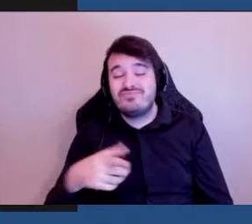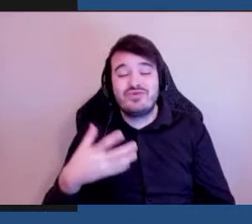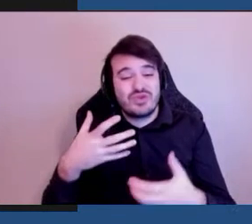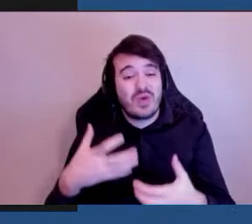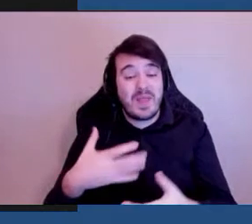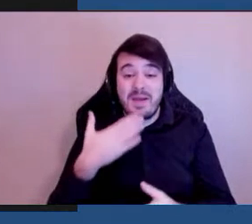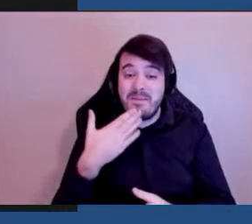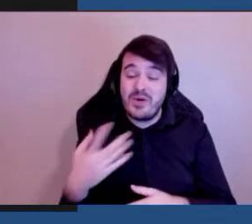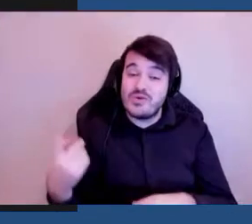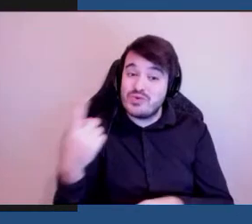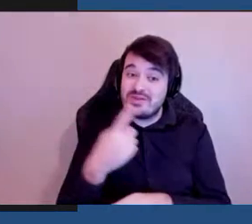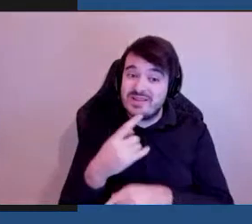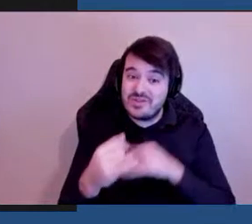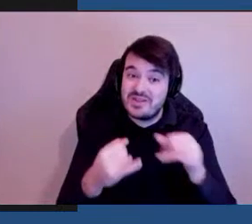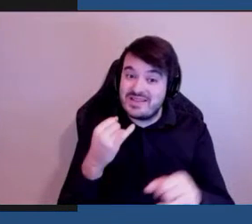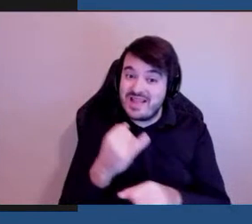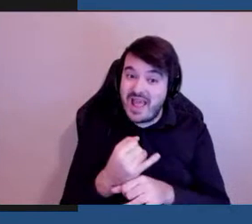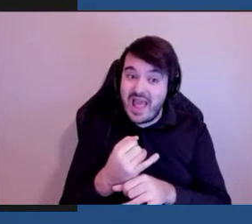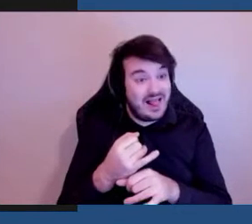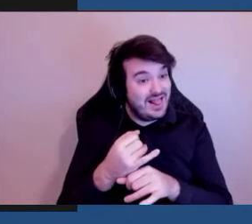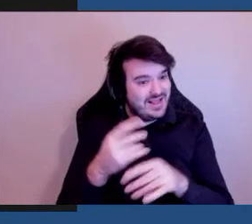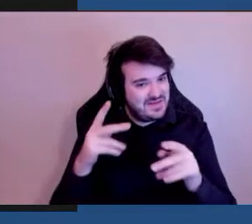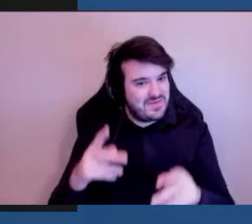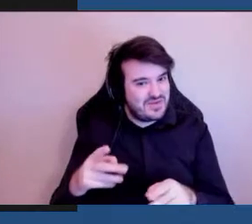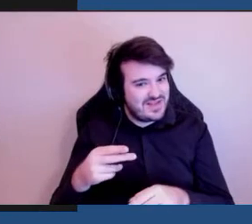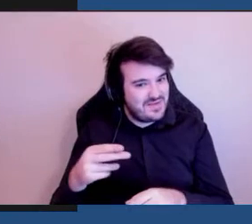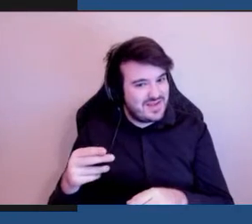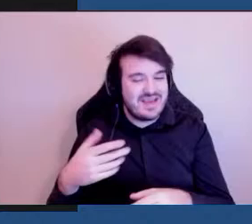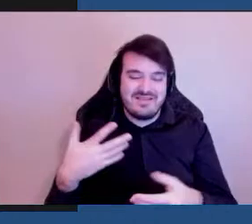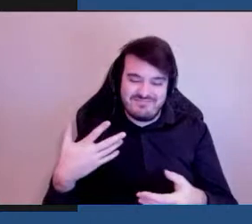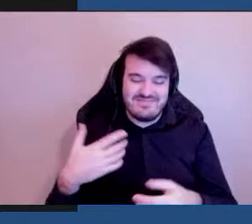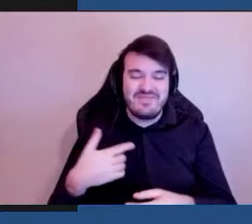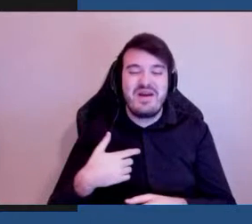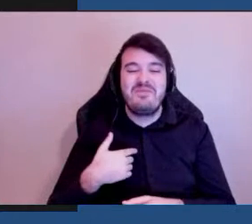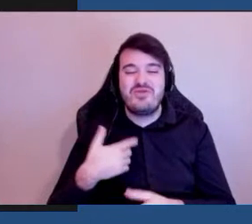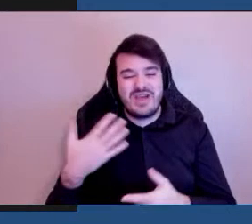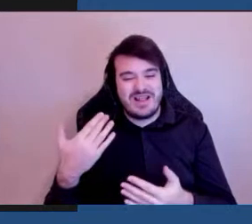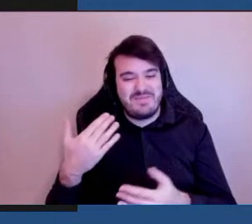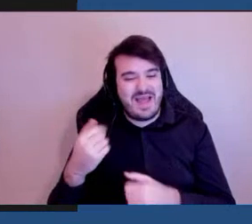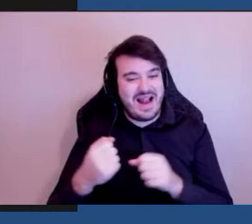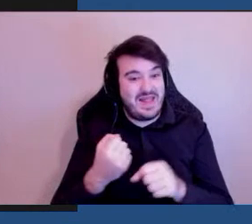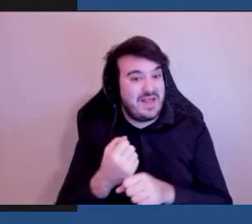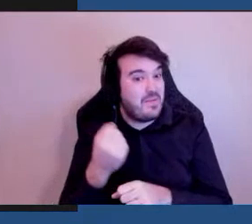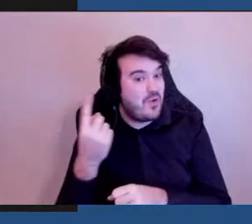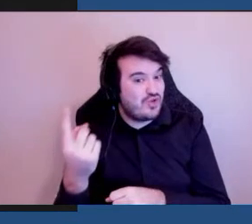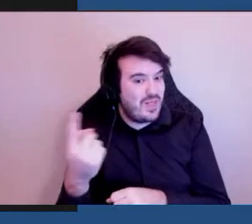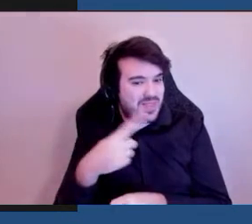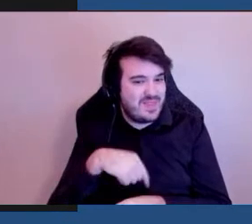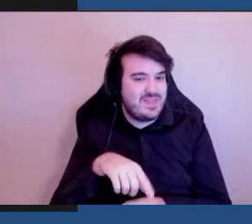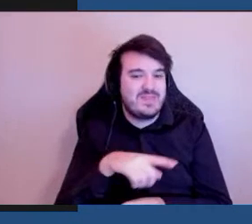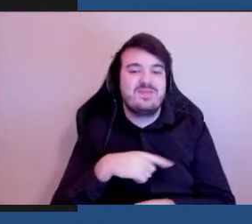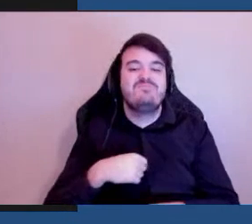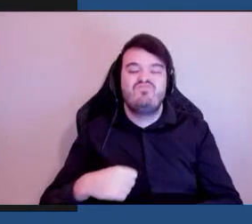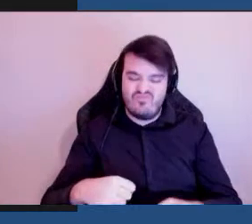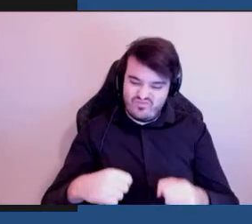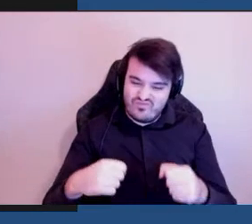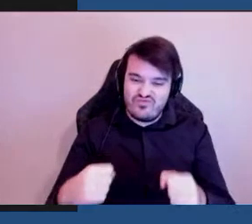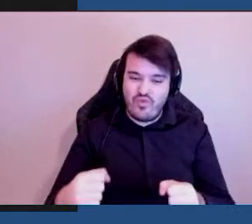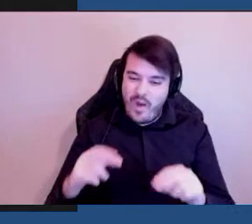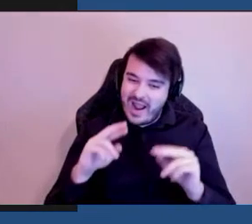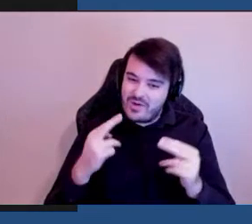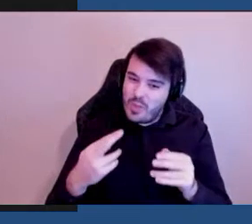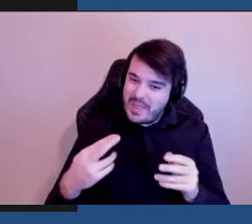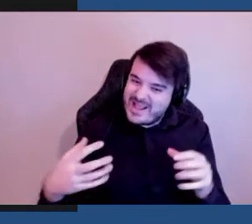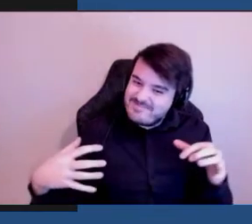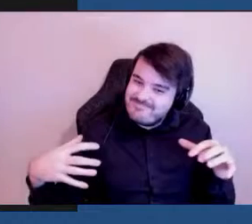bonne journée internationale et espérons que l'année prochaine que nous allons pouvoir nous réunir en